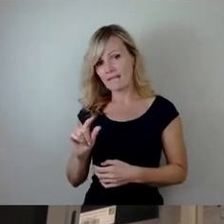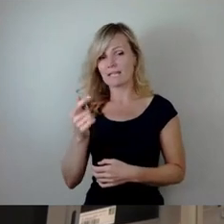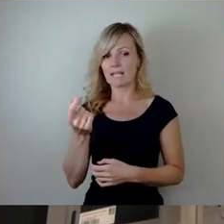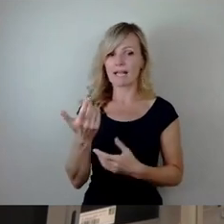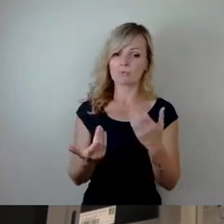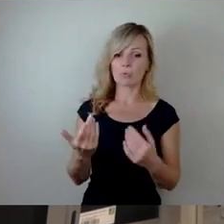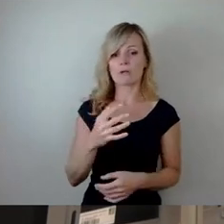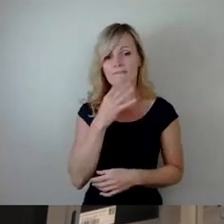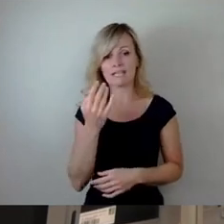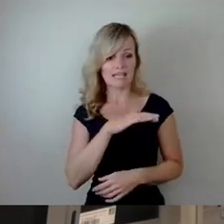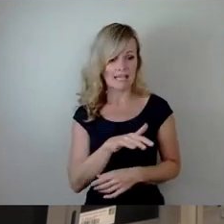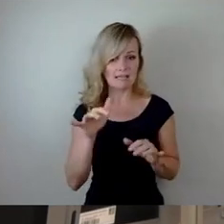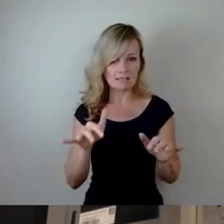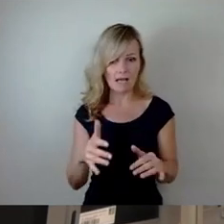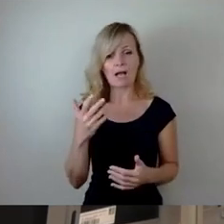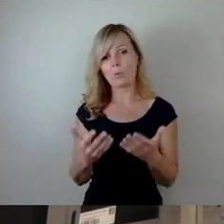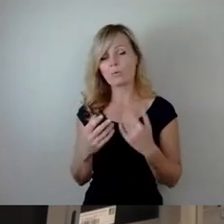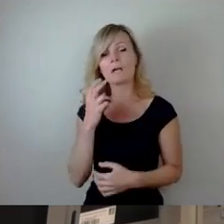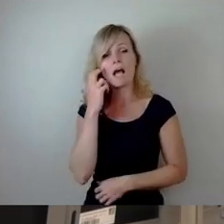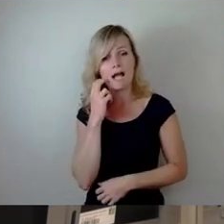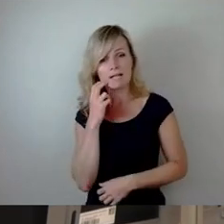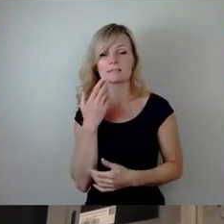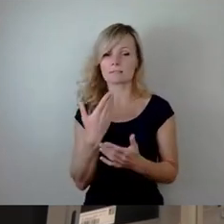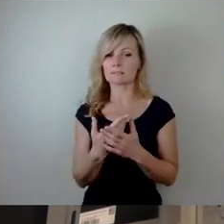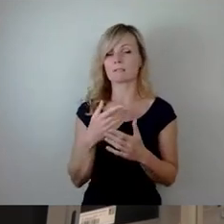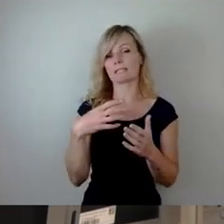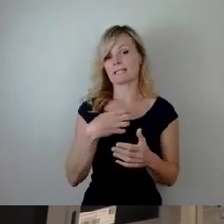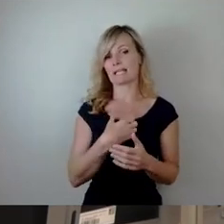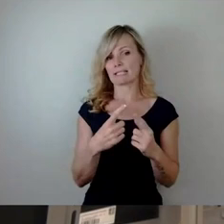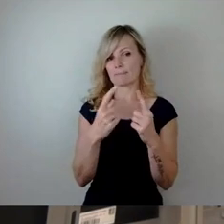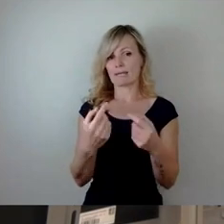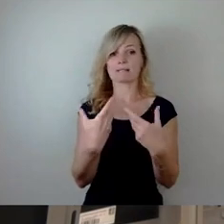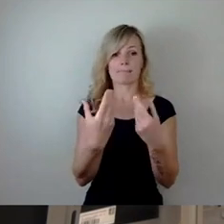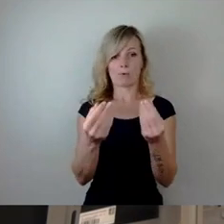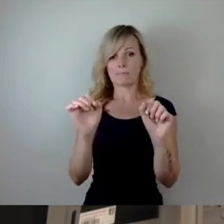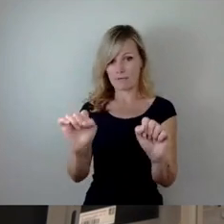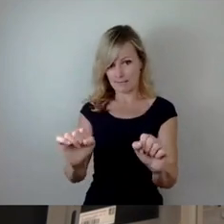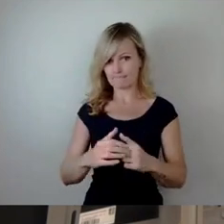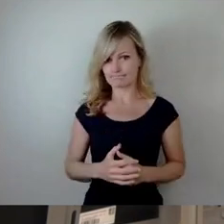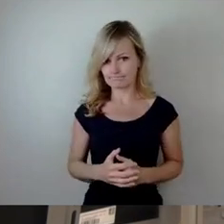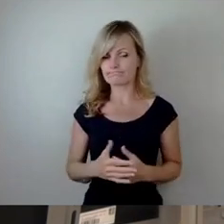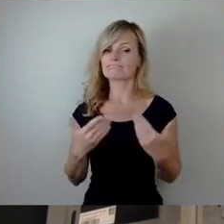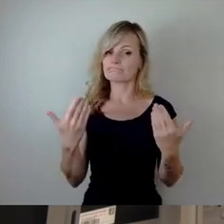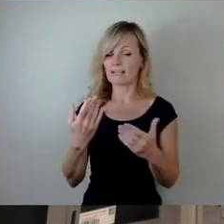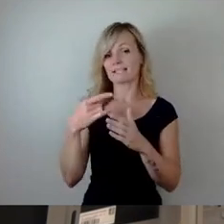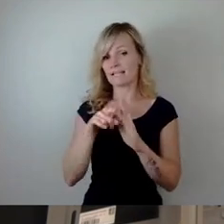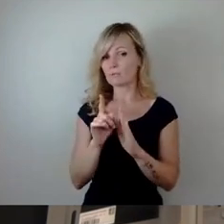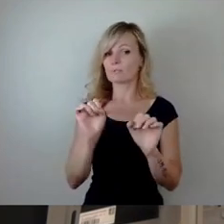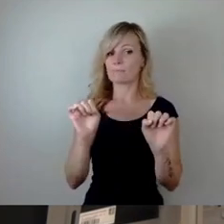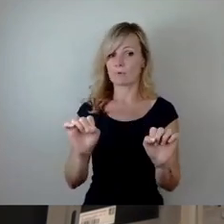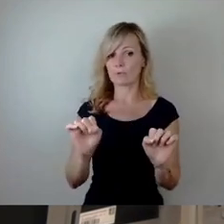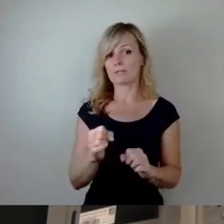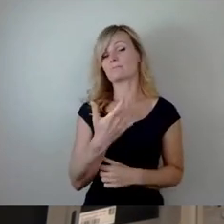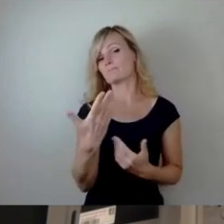oder wer älter ist, kann dann den Dresden-Pass bekommen und damit hat man auch die Möglichkeit, ein um 50